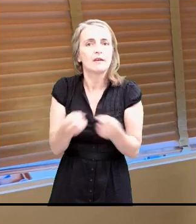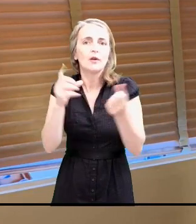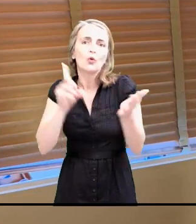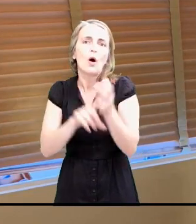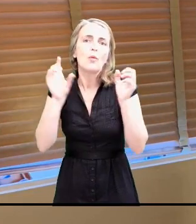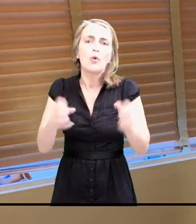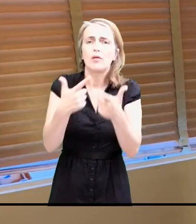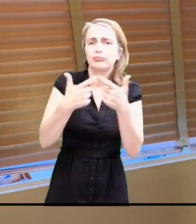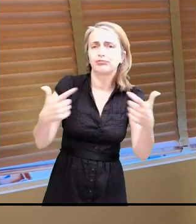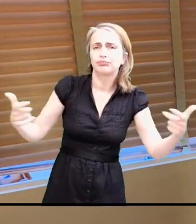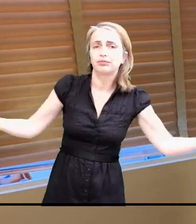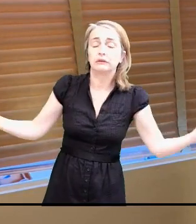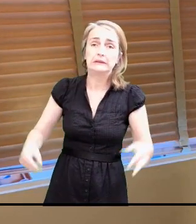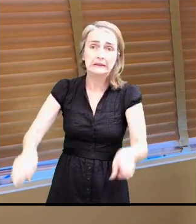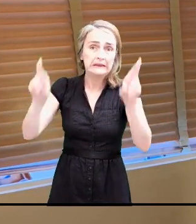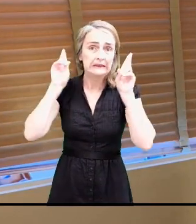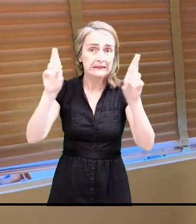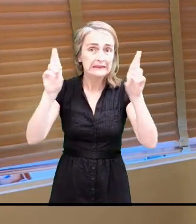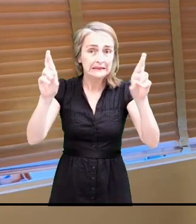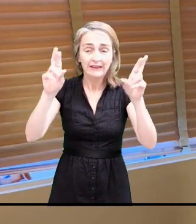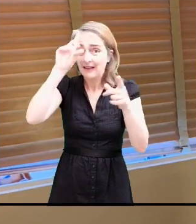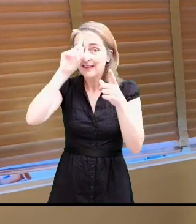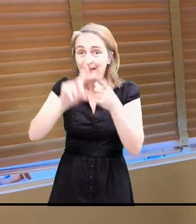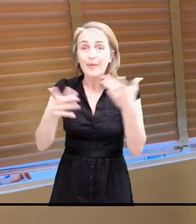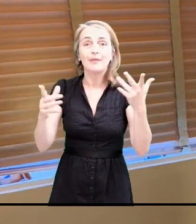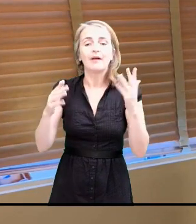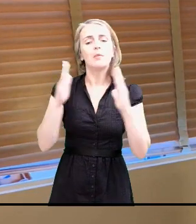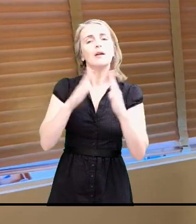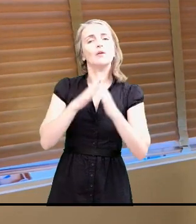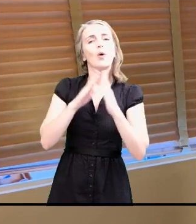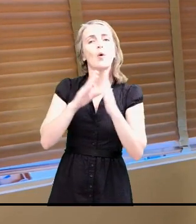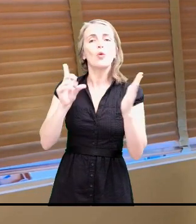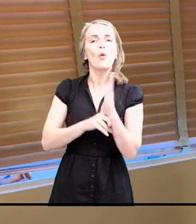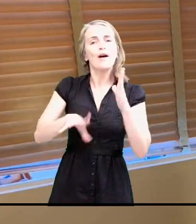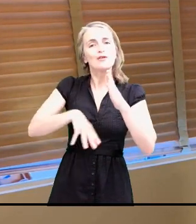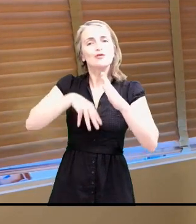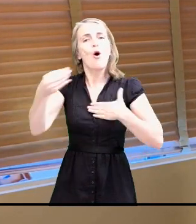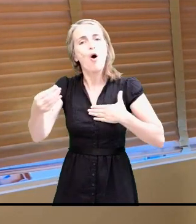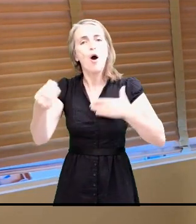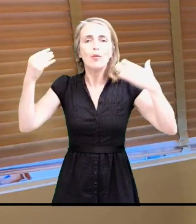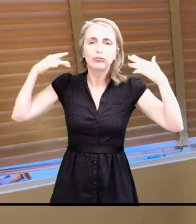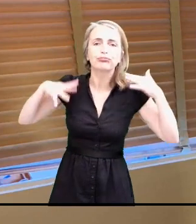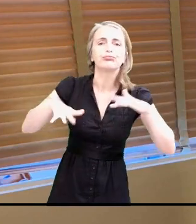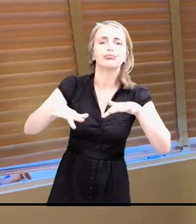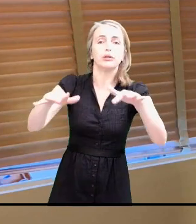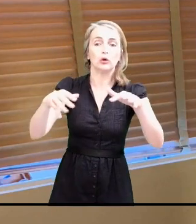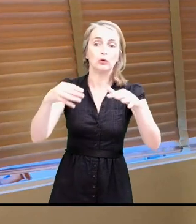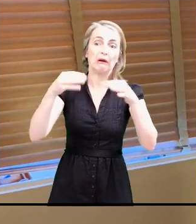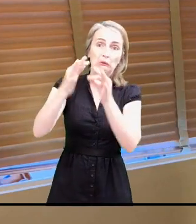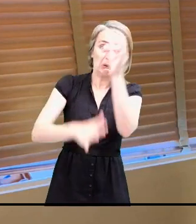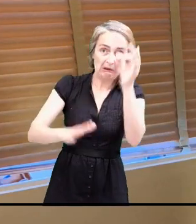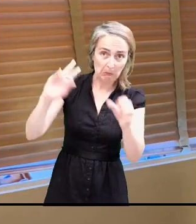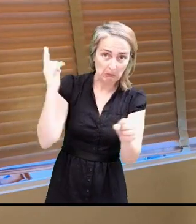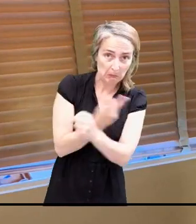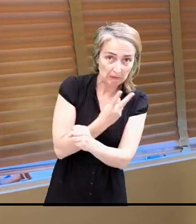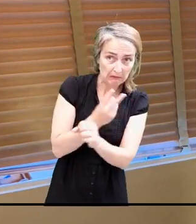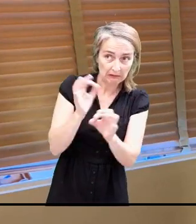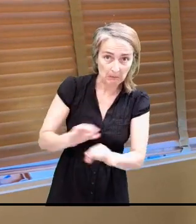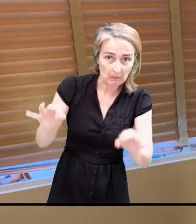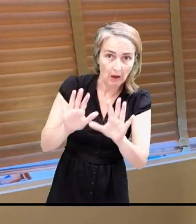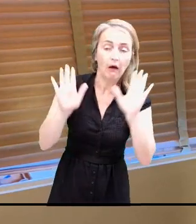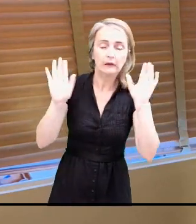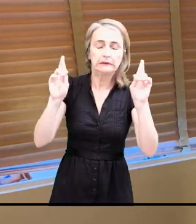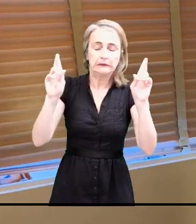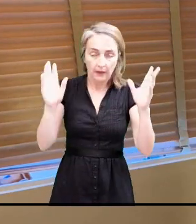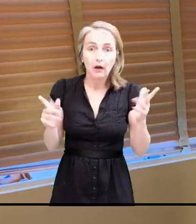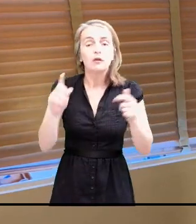nous. Croisant les doigts, espérons que cette réouverture et ce déconfinement ne nous apportent pas de mauvaises nouvelles. Portez les